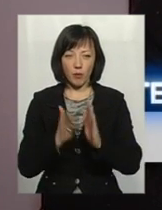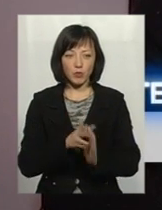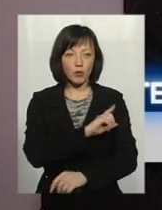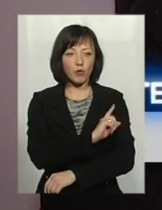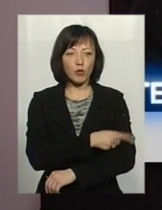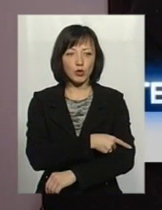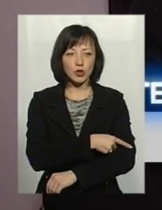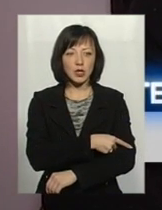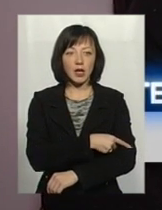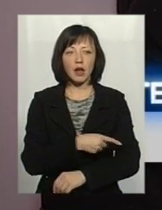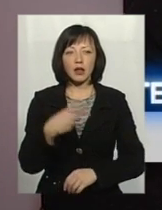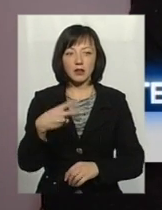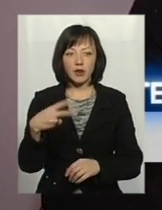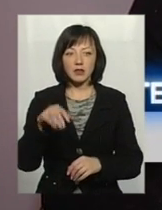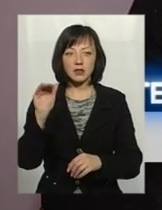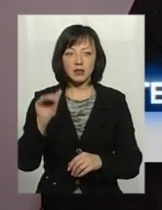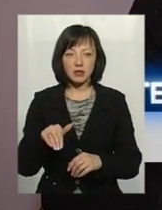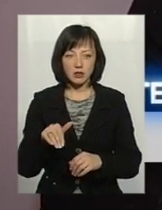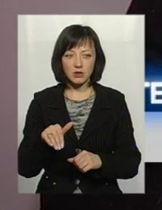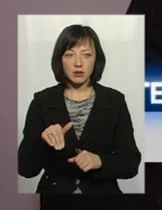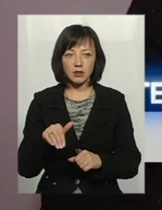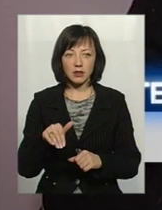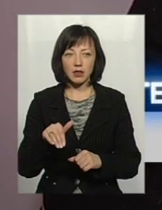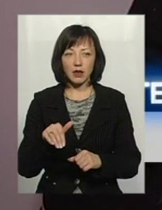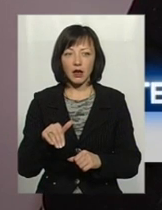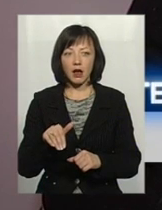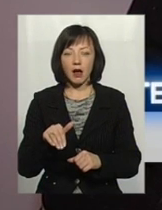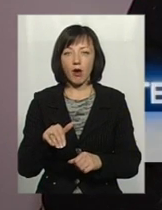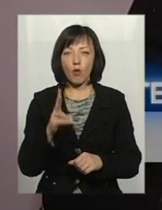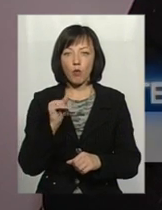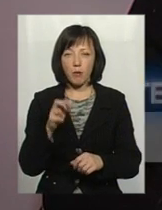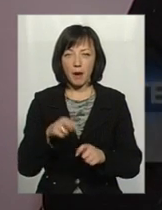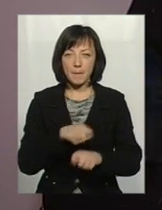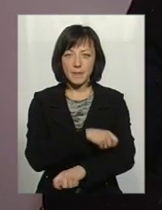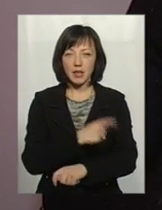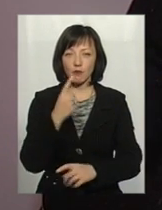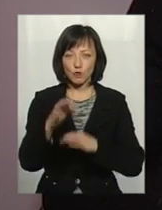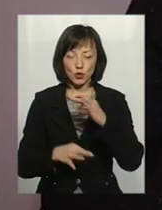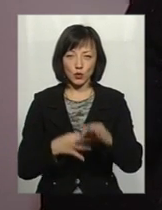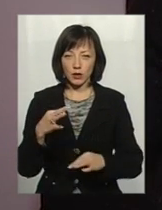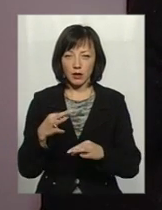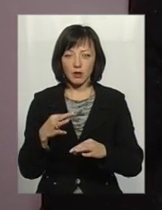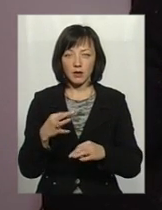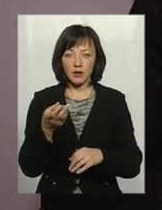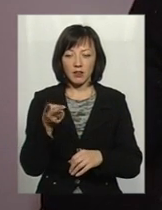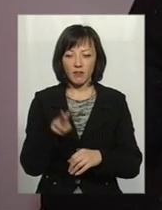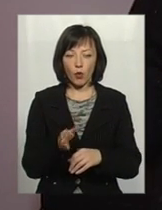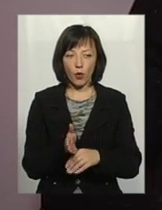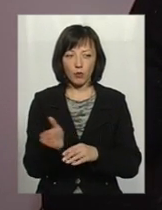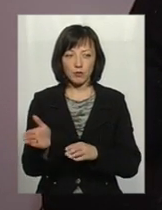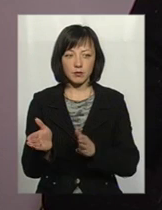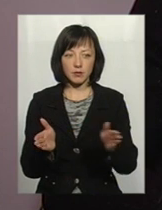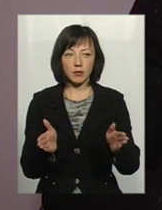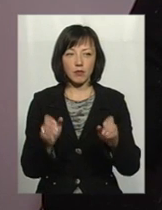кубічних метрів стоків в сутки. Виповнені вони в виді двох ліній, які